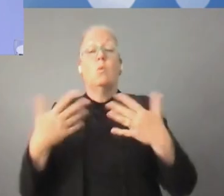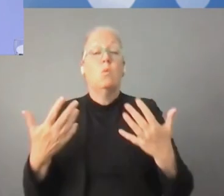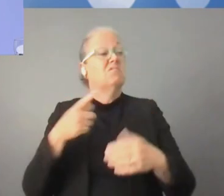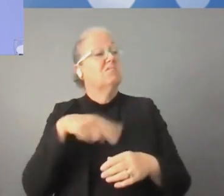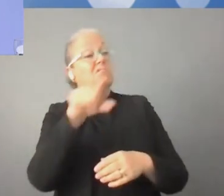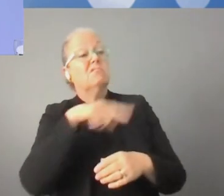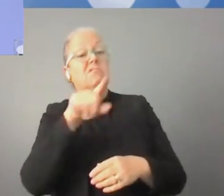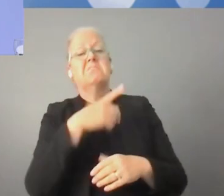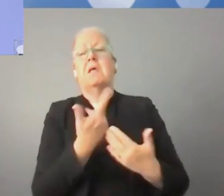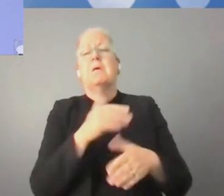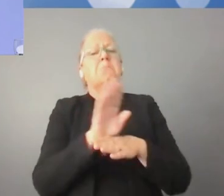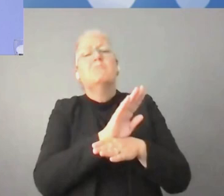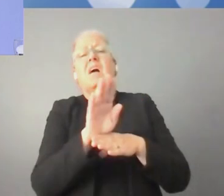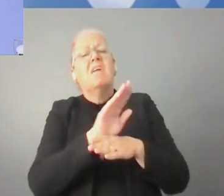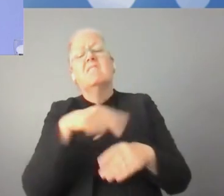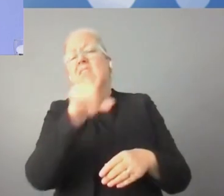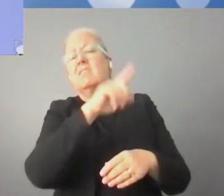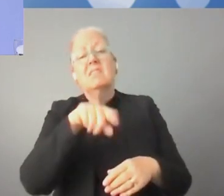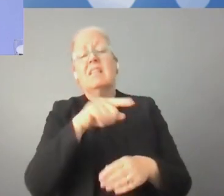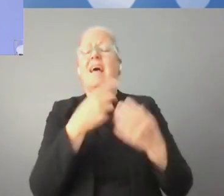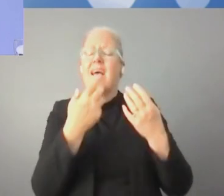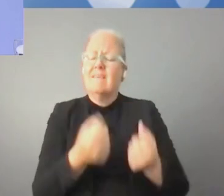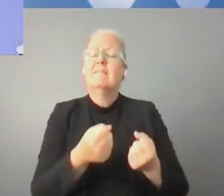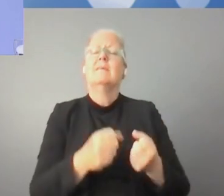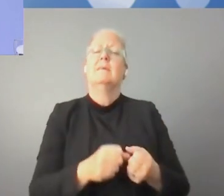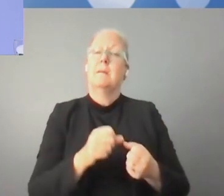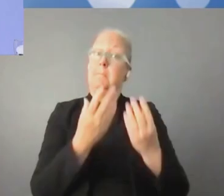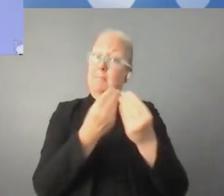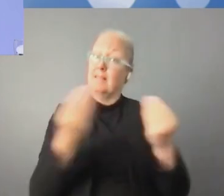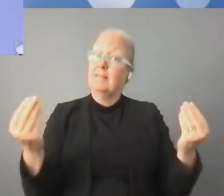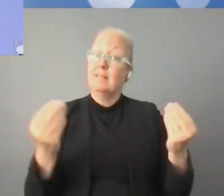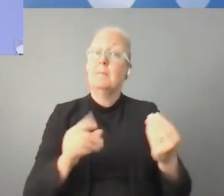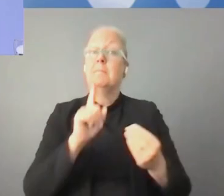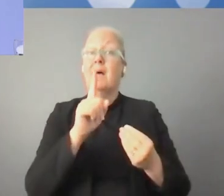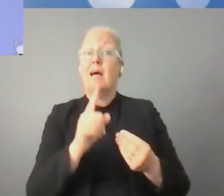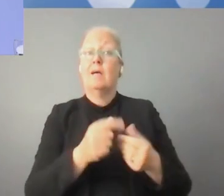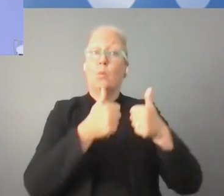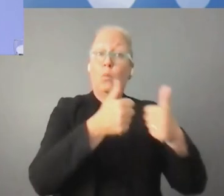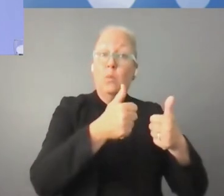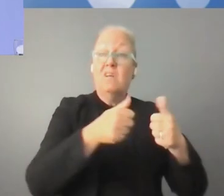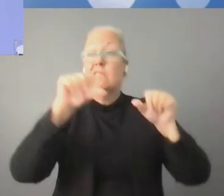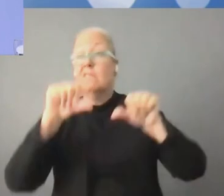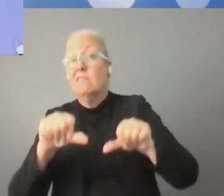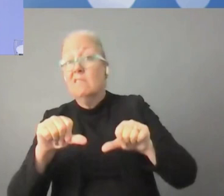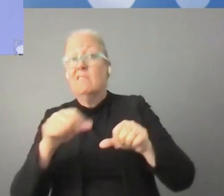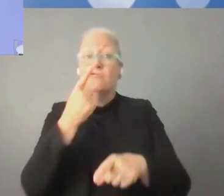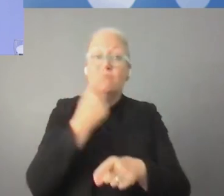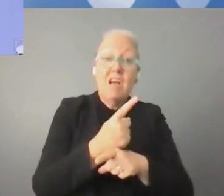قد تم إدراجه في كثير من دول العالم. ومن بعضها تم